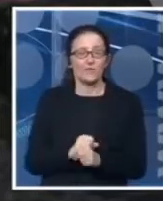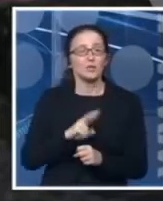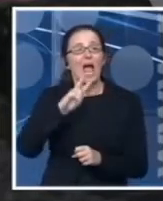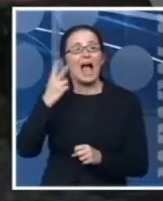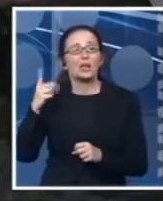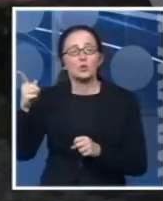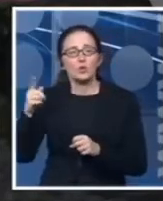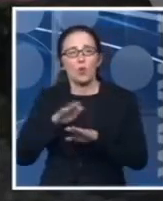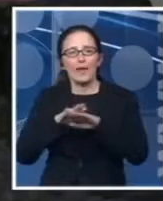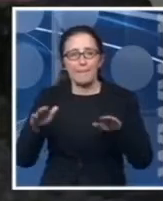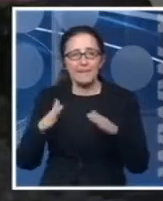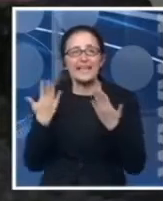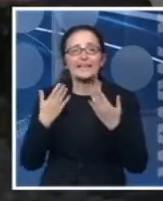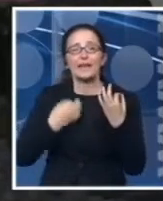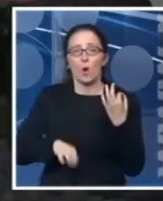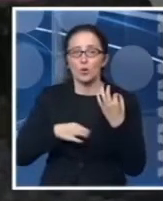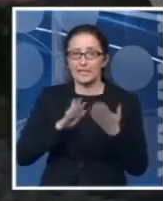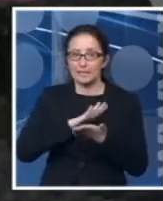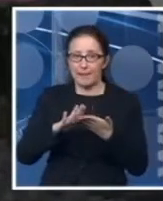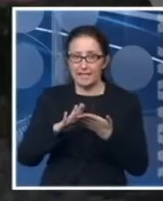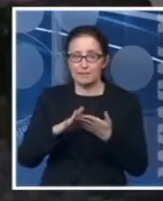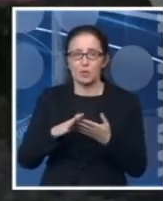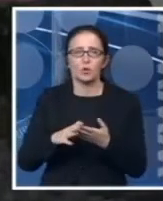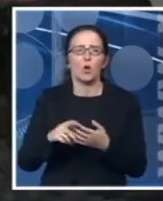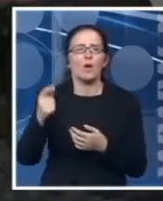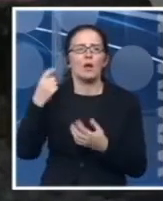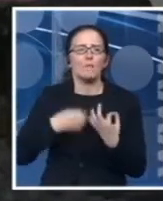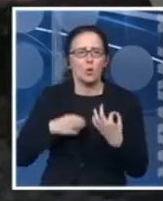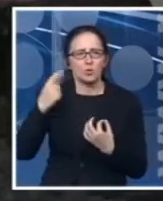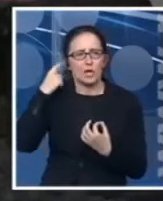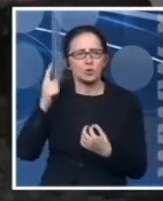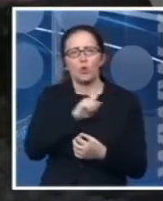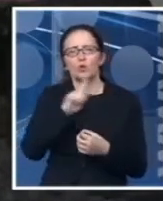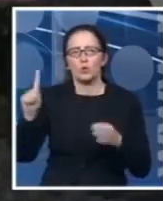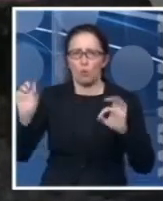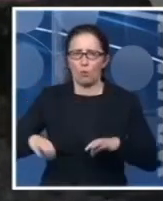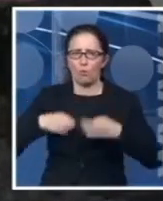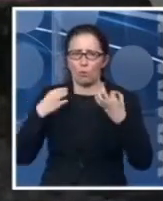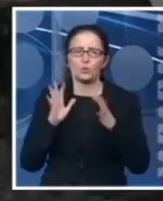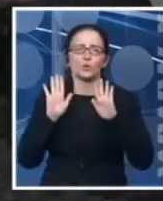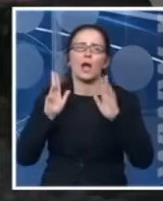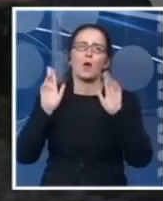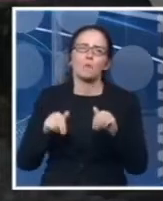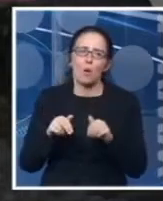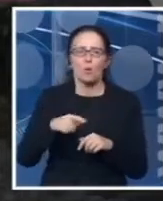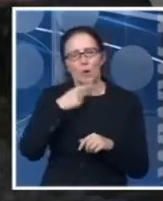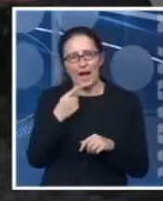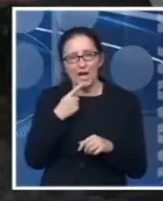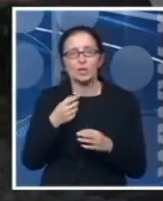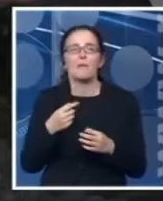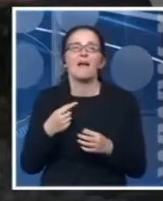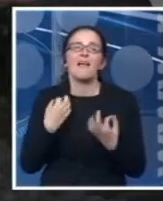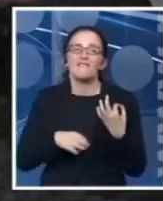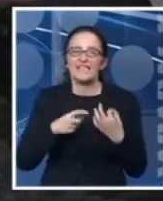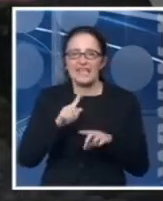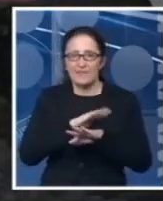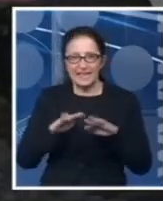bina na kojima su koncerti besplatni. Svakako se muzika čuti do jutarnjih sati, tako da bi moglo da se kaže da se festival ne